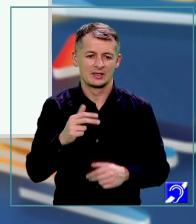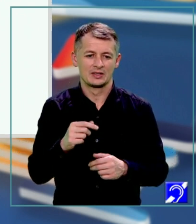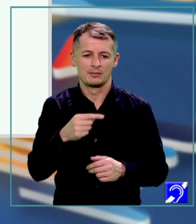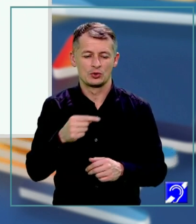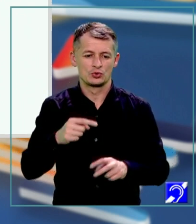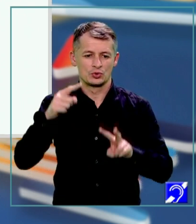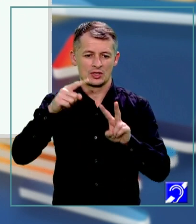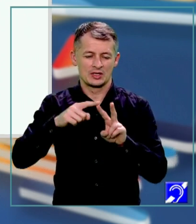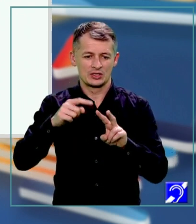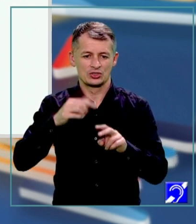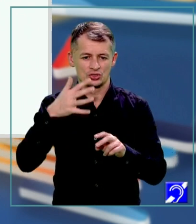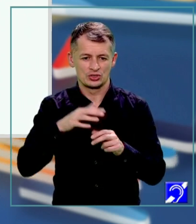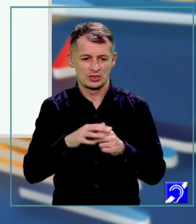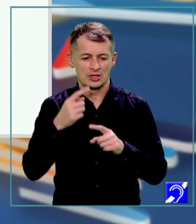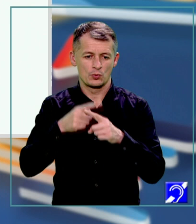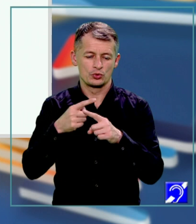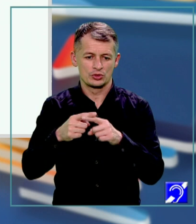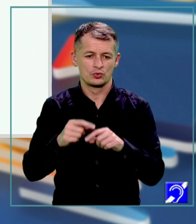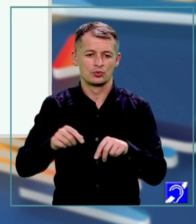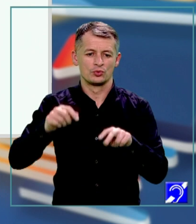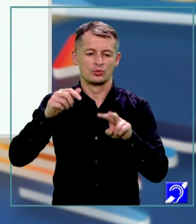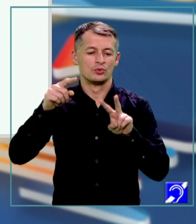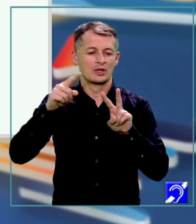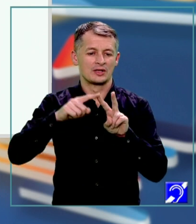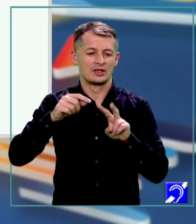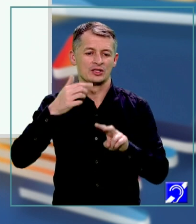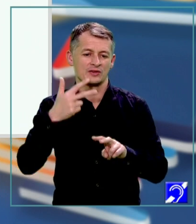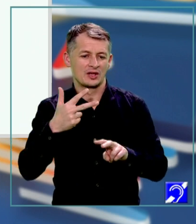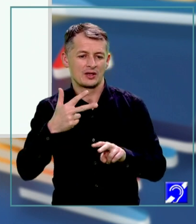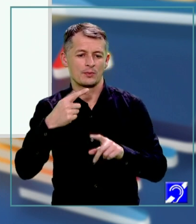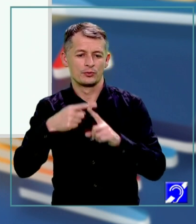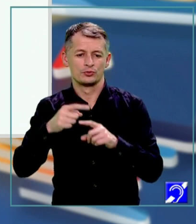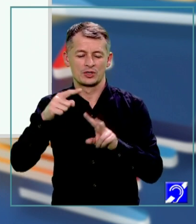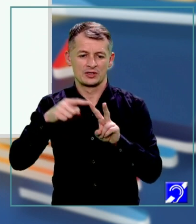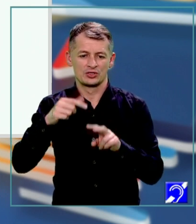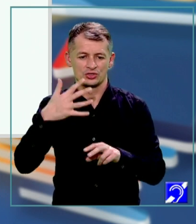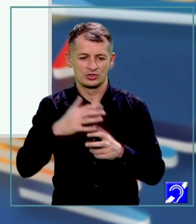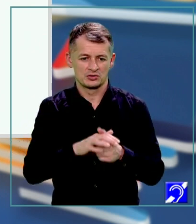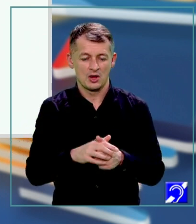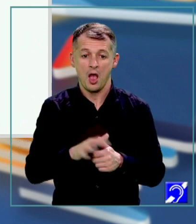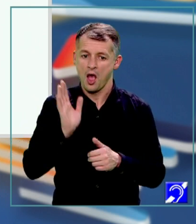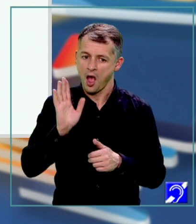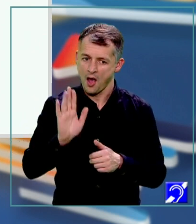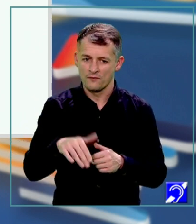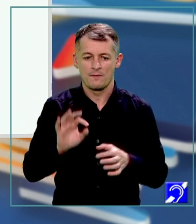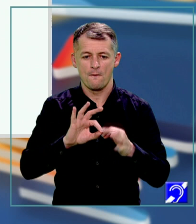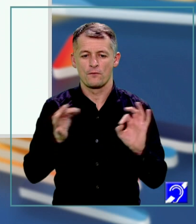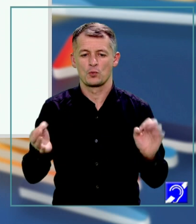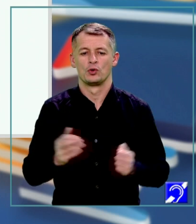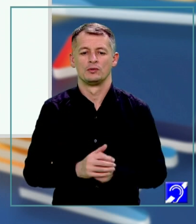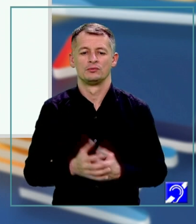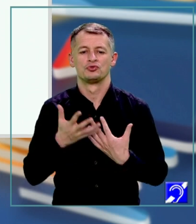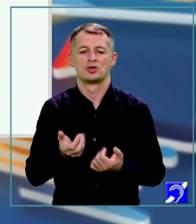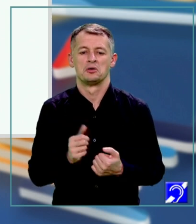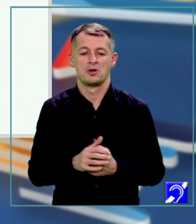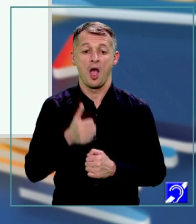demulții cu 3 plus radical din 5. Și observăm și aici că avem tot formulă. Ce formulă? A